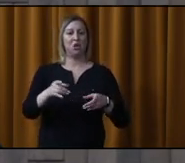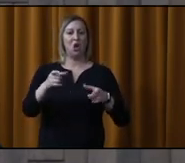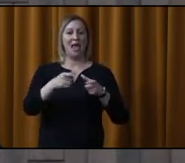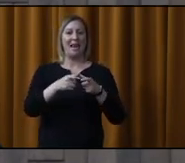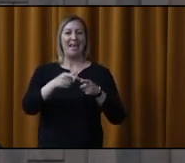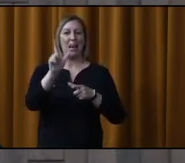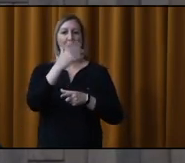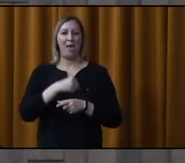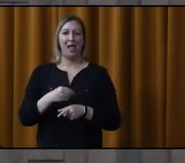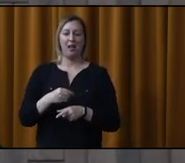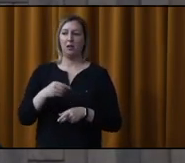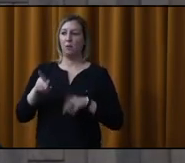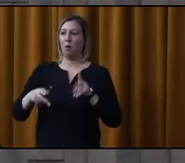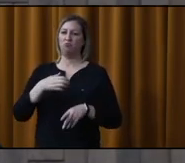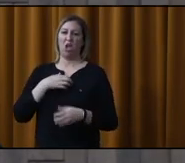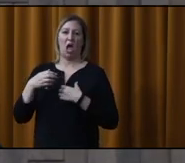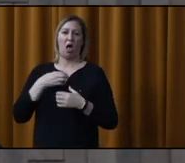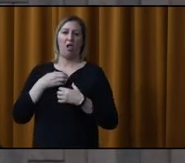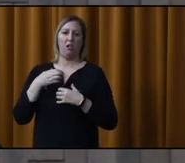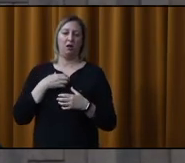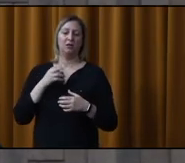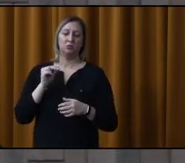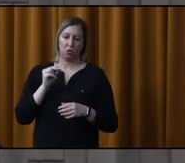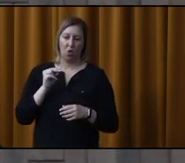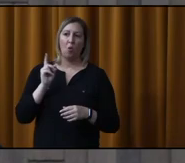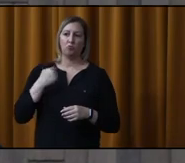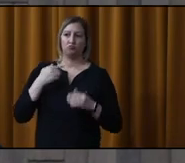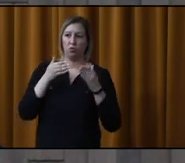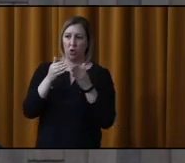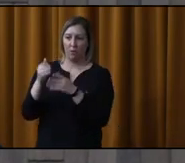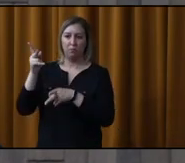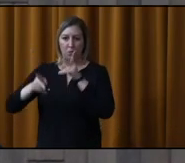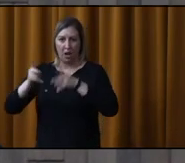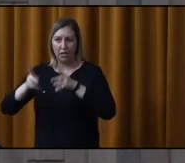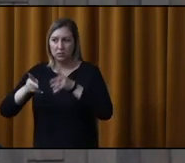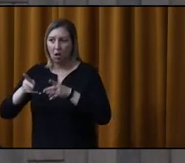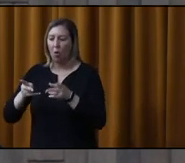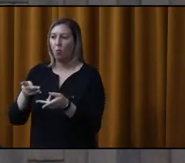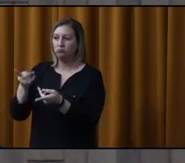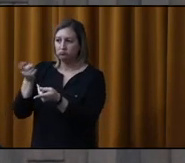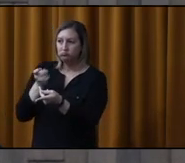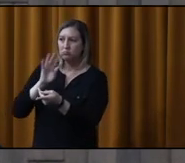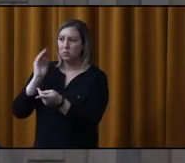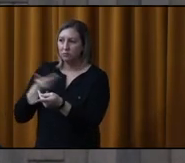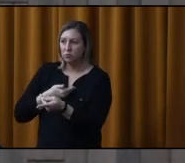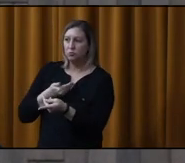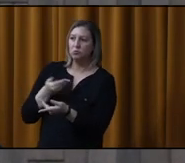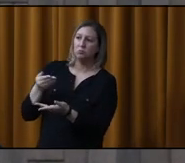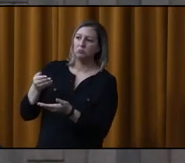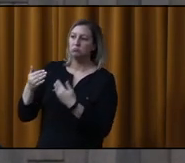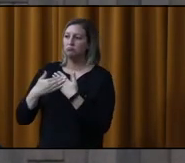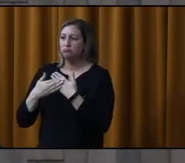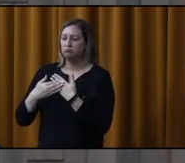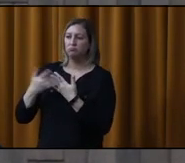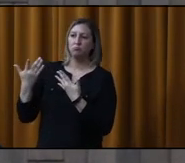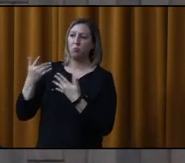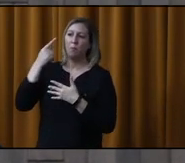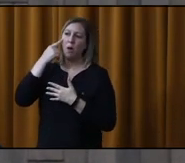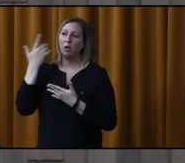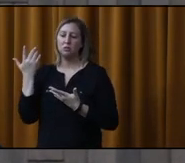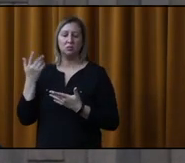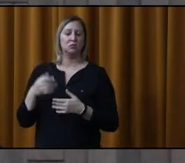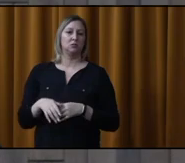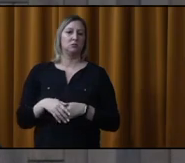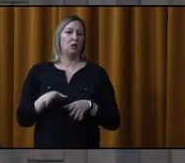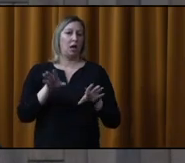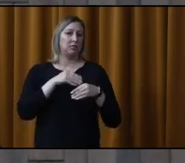-Belle, puis là, ça chiale, puis le monde, bien au moins, on aura des mécanismes qui vont nous permettre que les prochains parcs canins qu'on va faire vont avoir une acceptabilité de tous, ça va